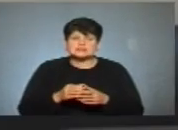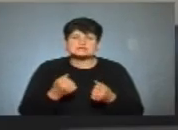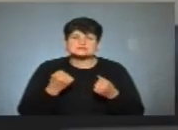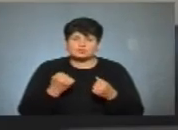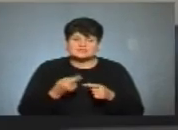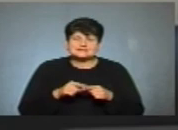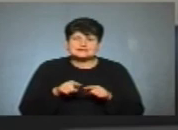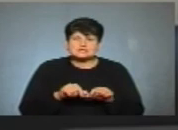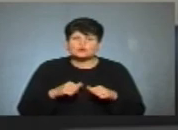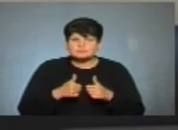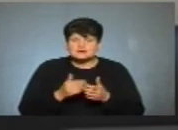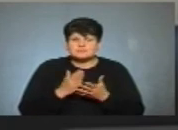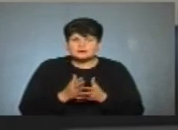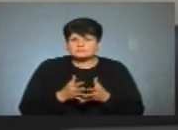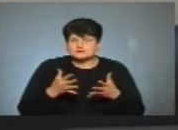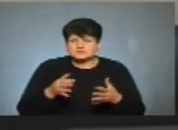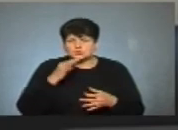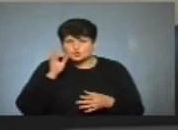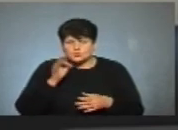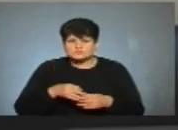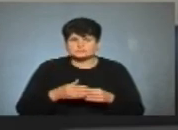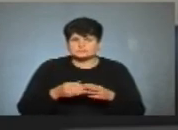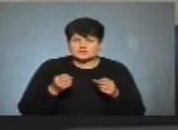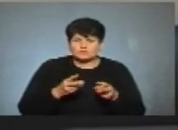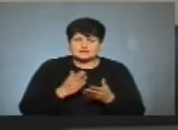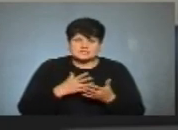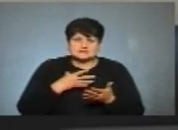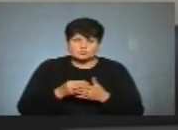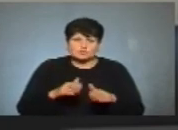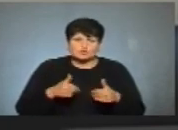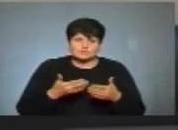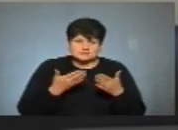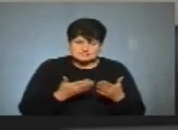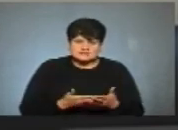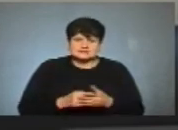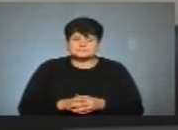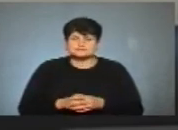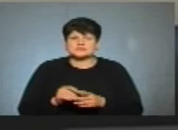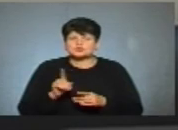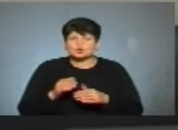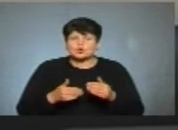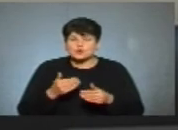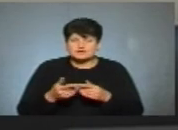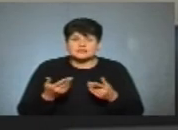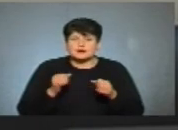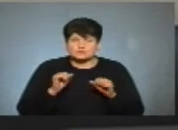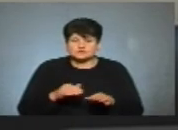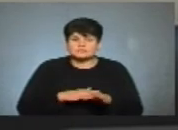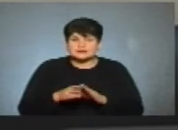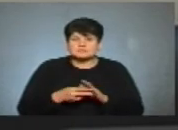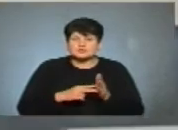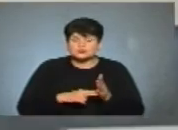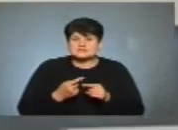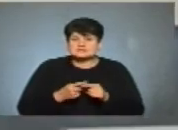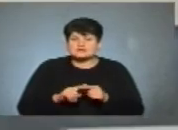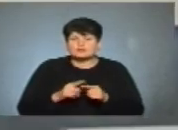Це ті комісії, де я маю найбільший досвід, фах, і в мене є свої пропозиції до цього. Що стосується кроків, які я можу реалізувати і планую, це,